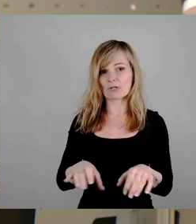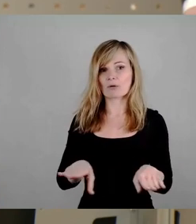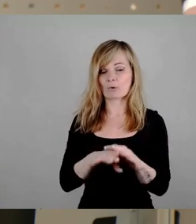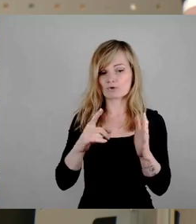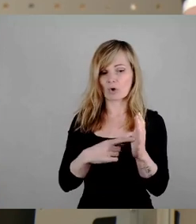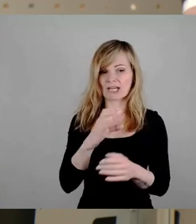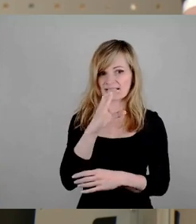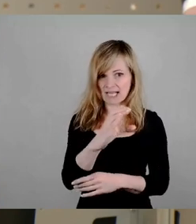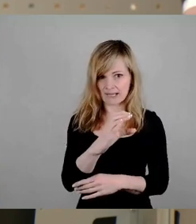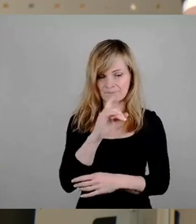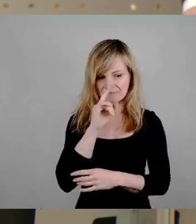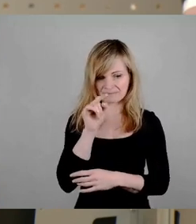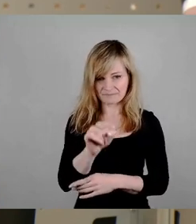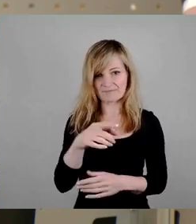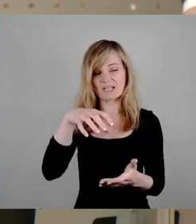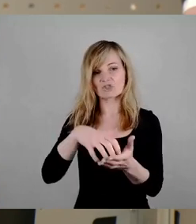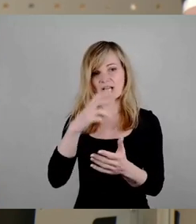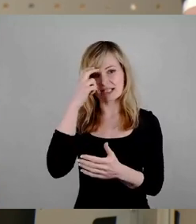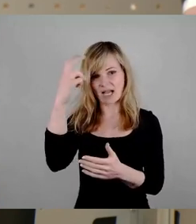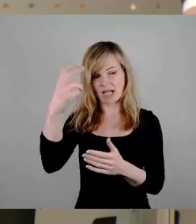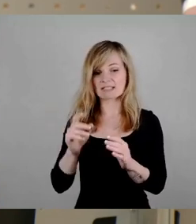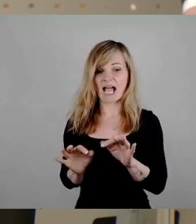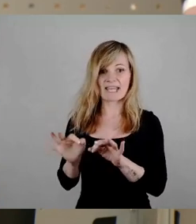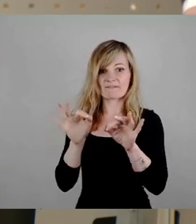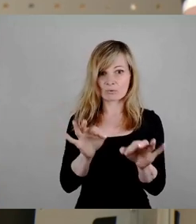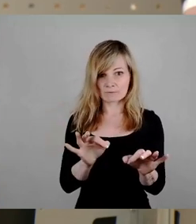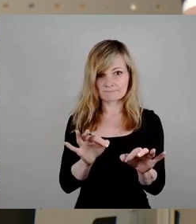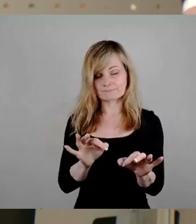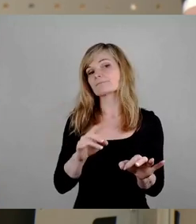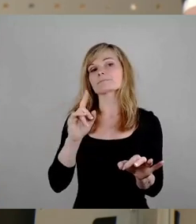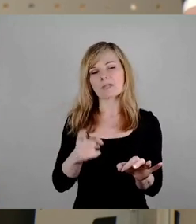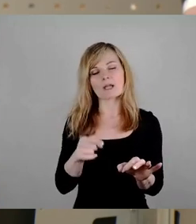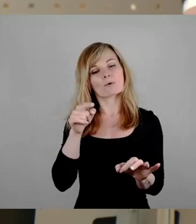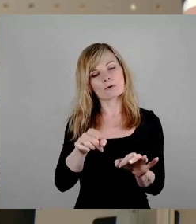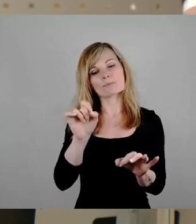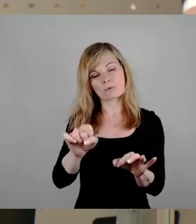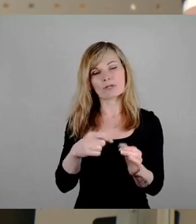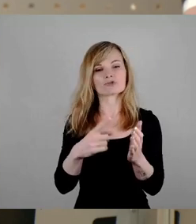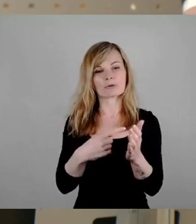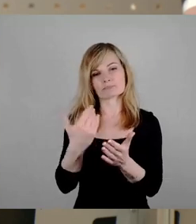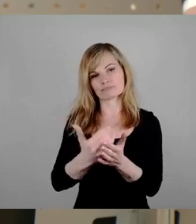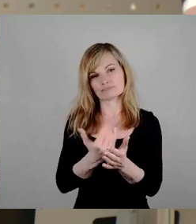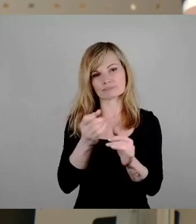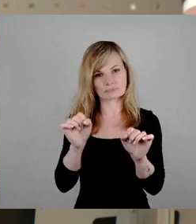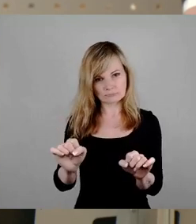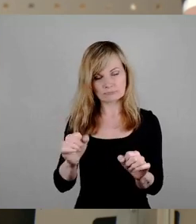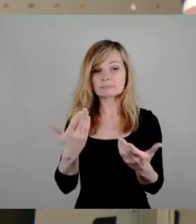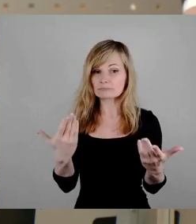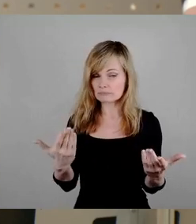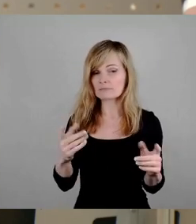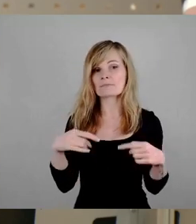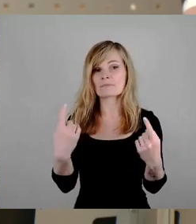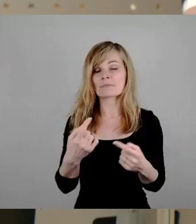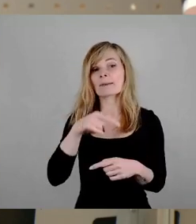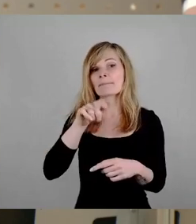wenn wir sie hier in diesem Stadtrat einführen, auch zu besteuern, was dann natürlich dazu führen würde, dass Leute,